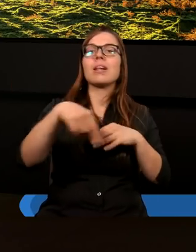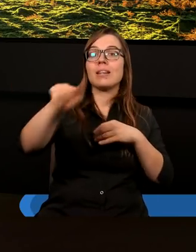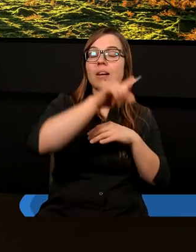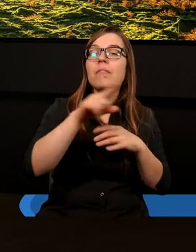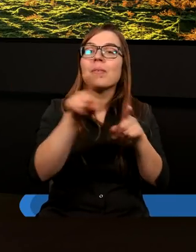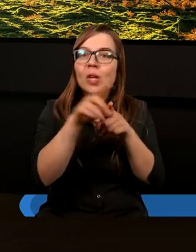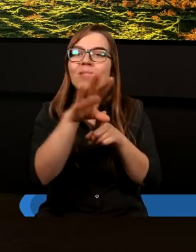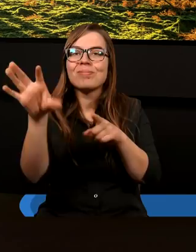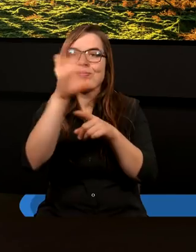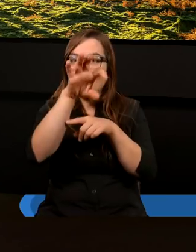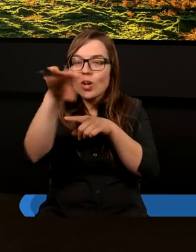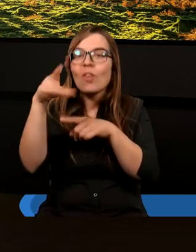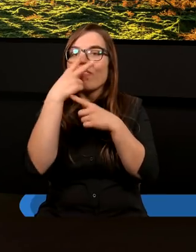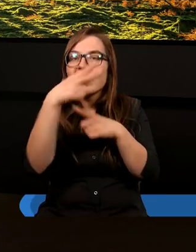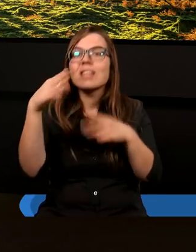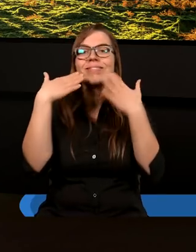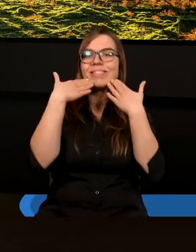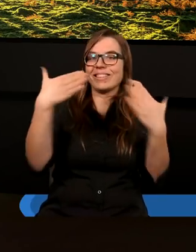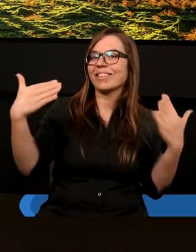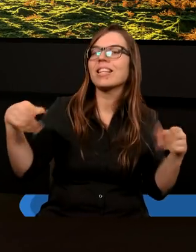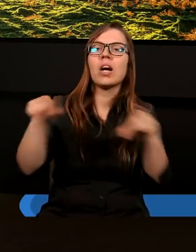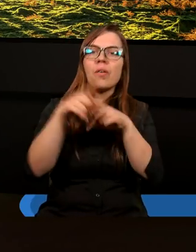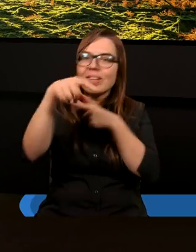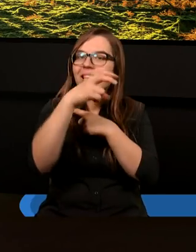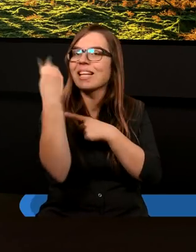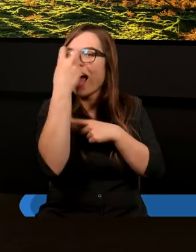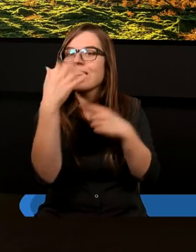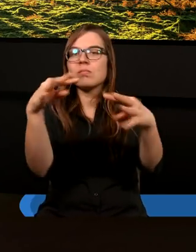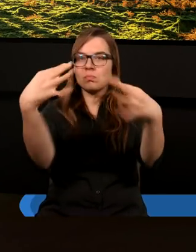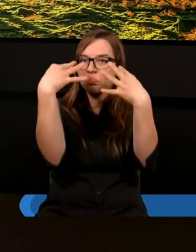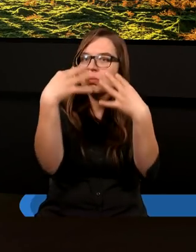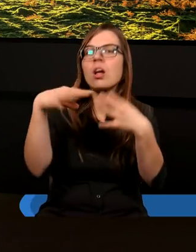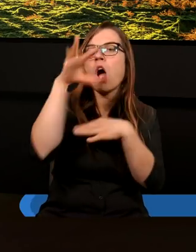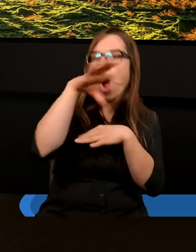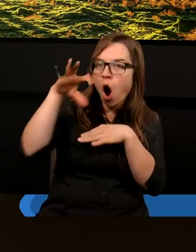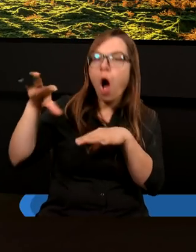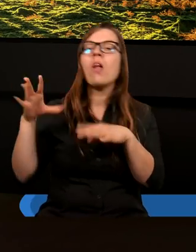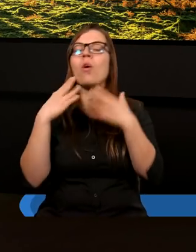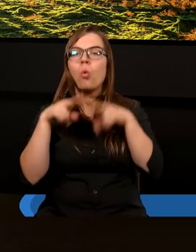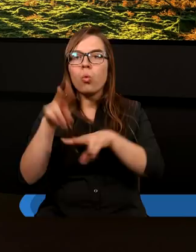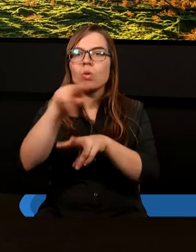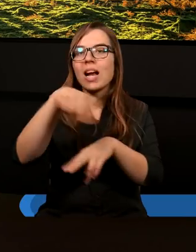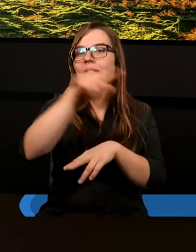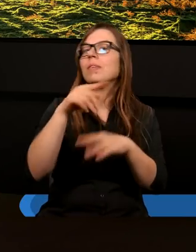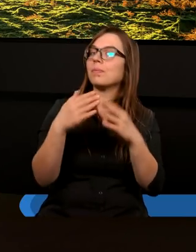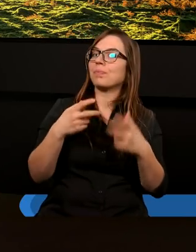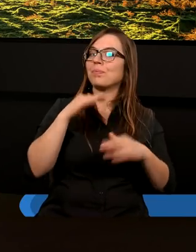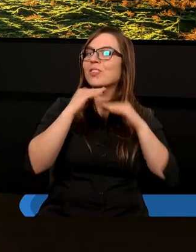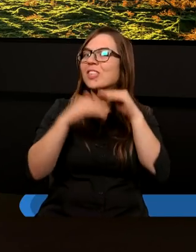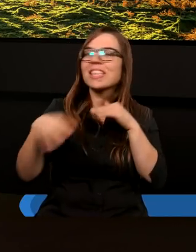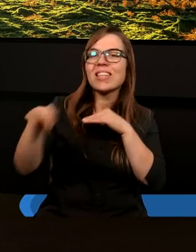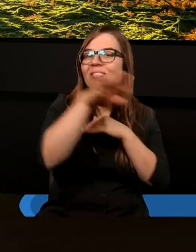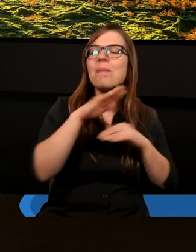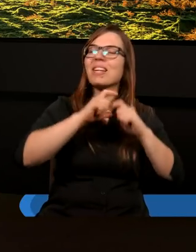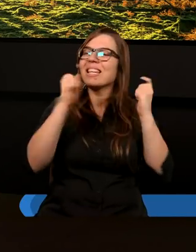Wam również, drodzy widzowie, dziękujemy za wasze zainteresowanie, za wasz udział. Życzymy wam z całego